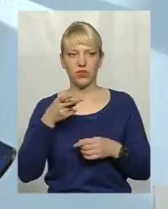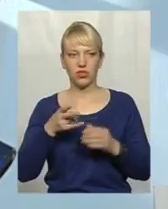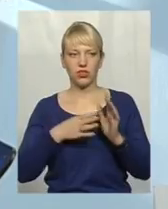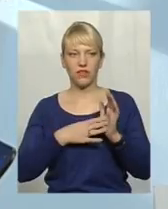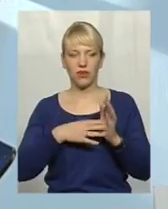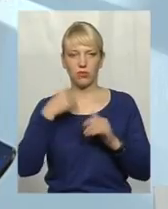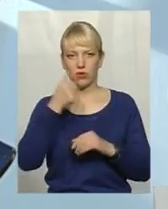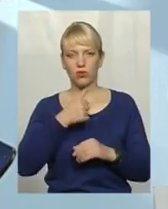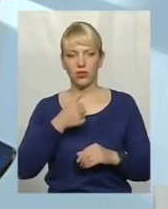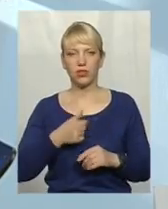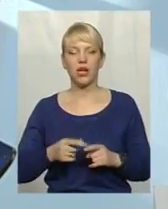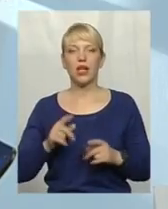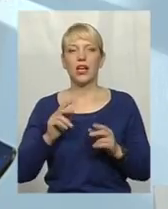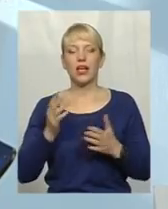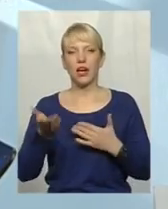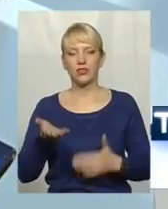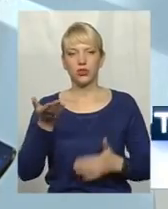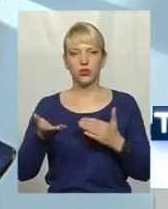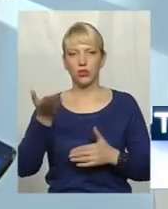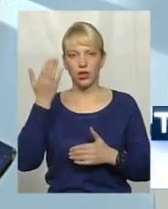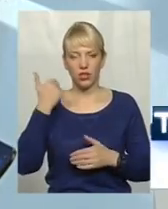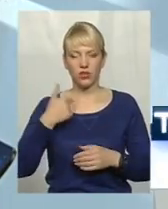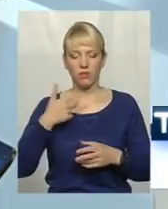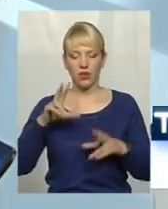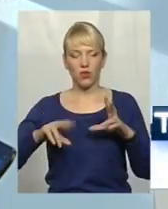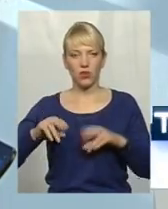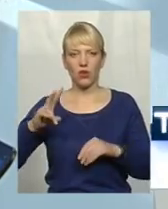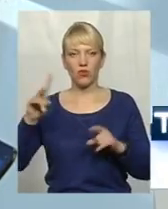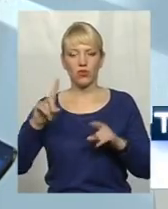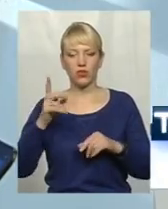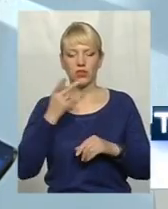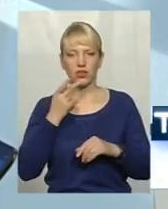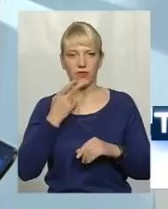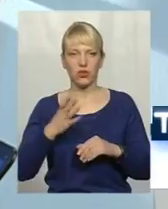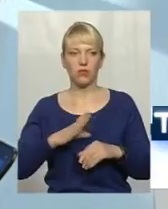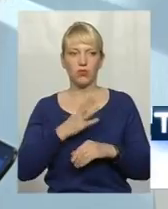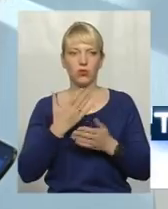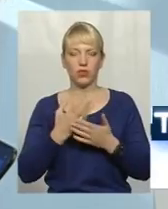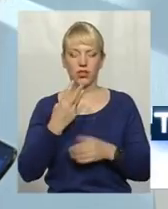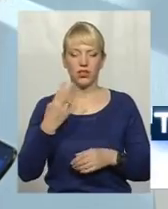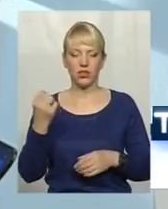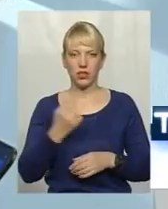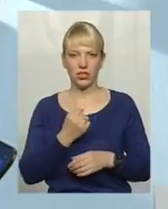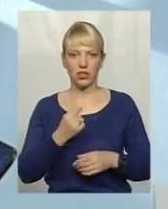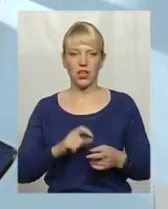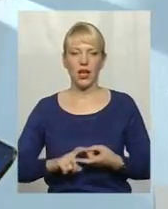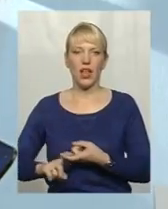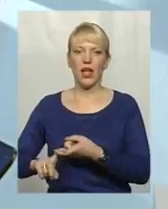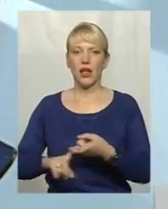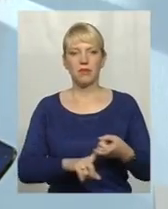аж один на один. Якщо раніше ми розраховували, що, зазвичай, було біля трьох тижнів епідемія